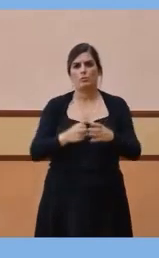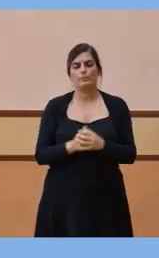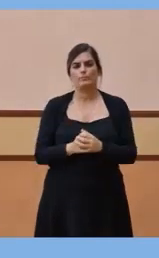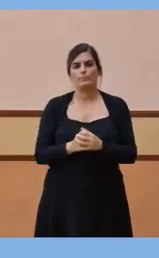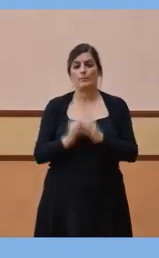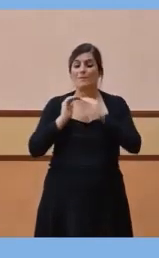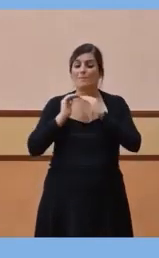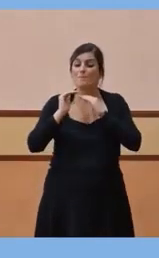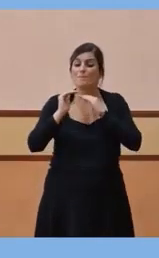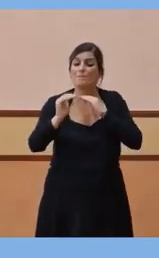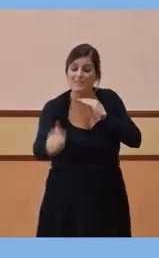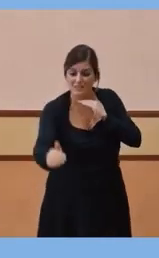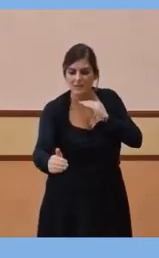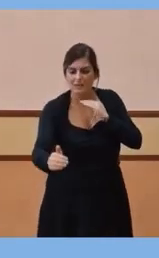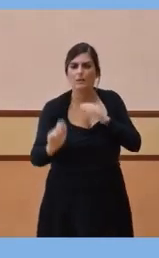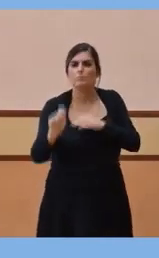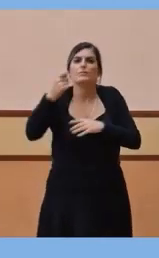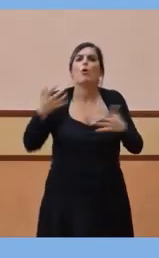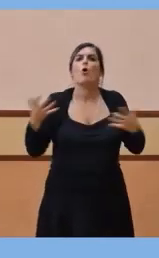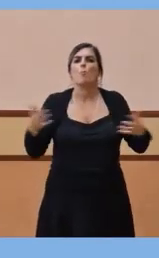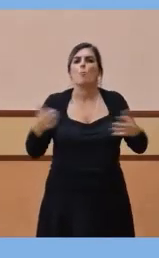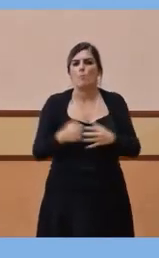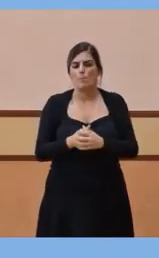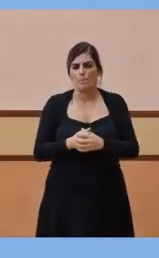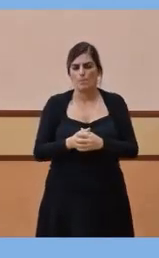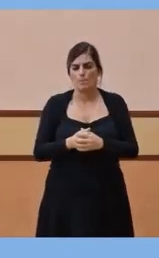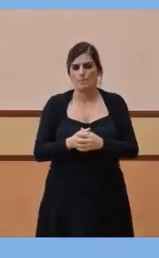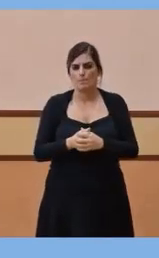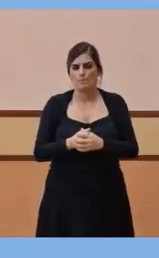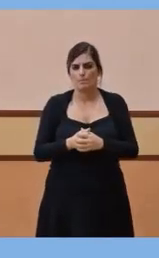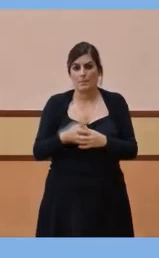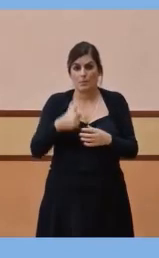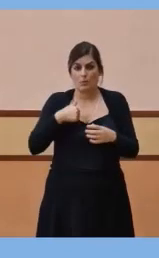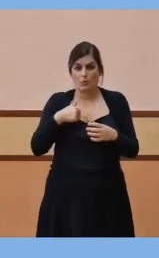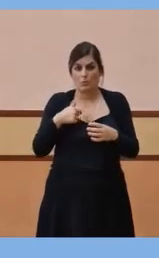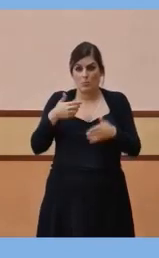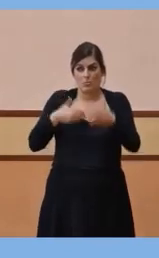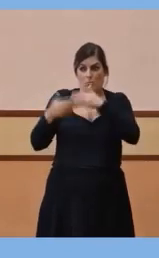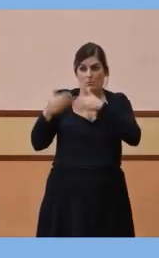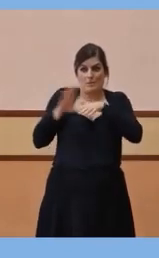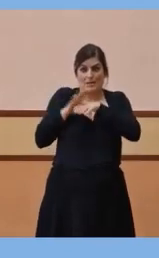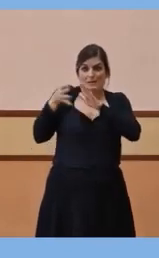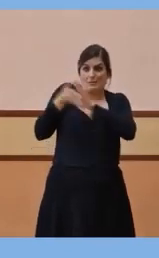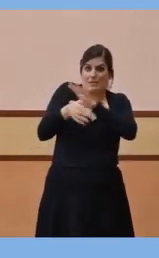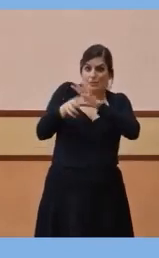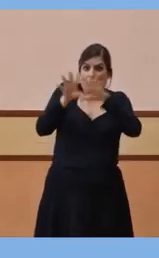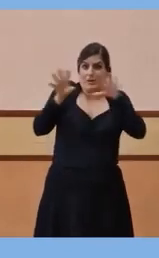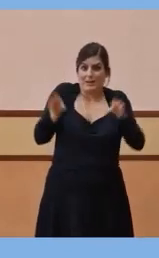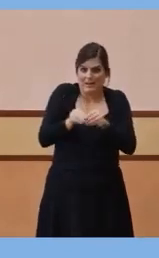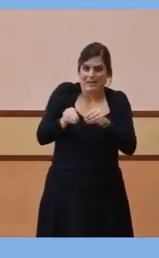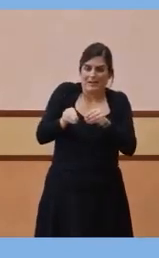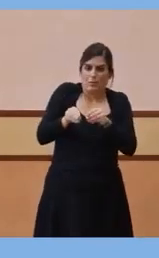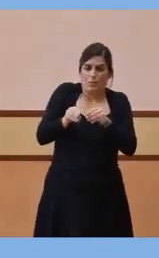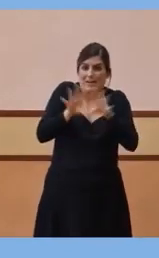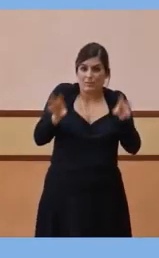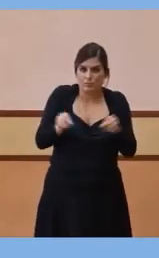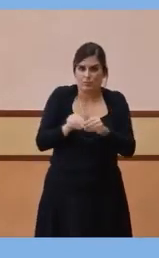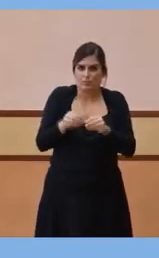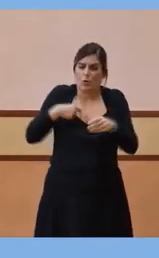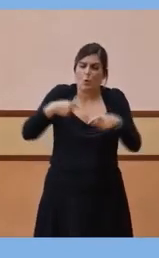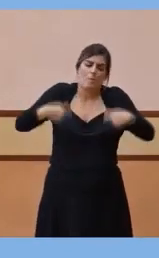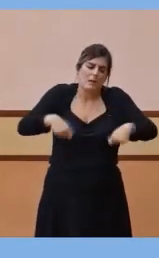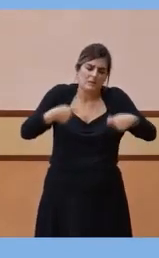fer-ho, i faig a tall de resum i potser en faré pesat però és important,